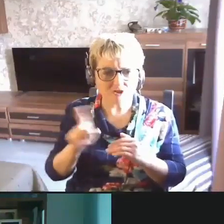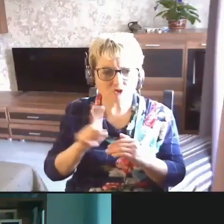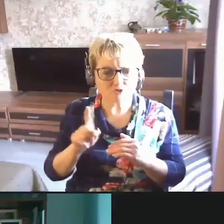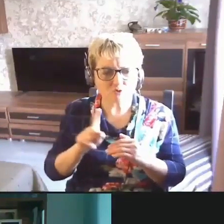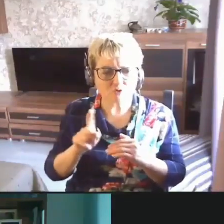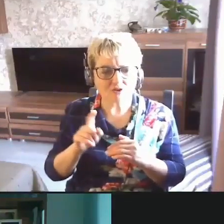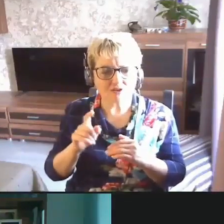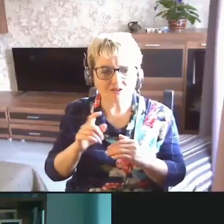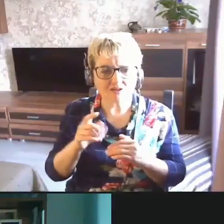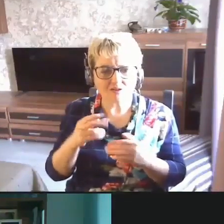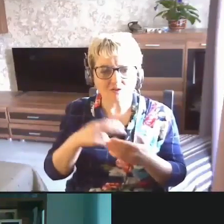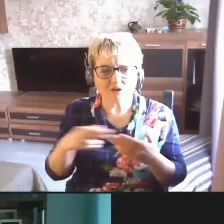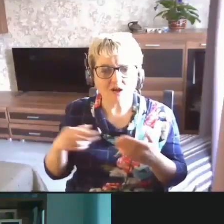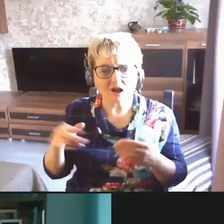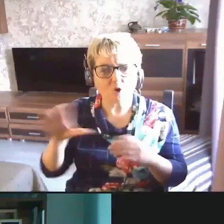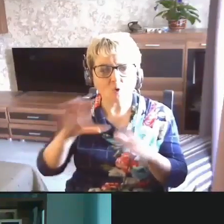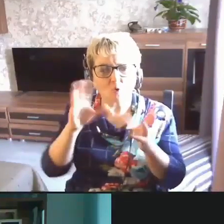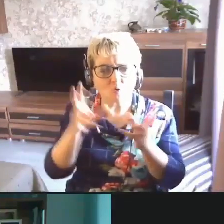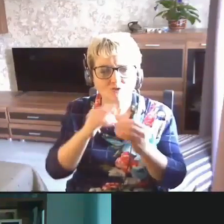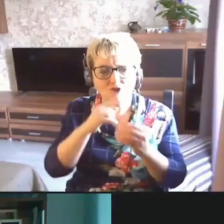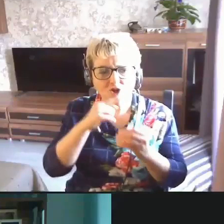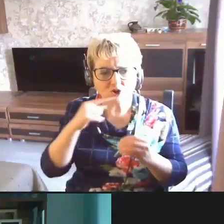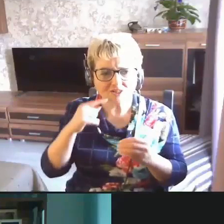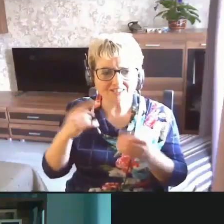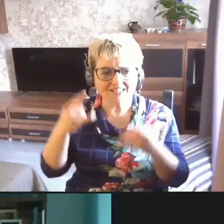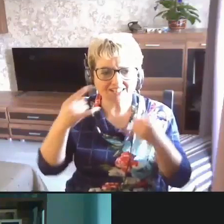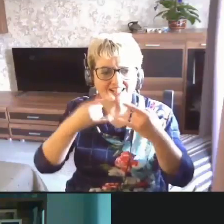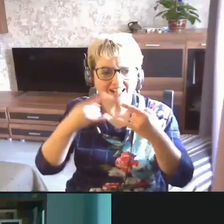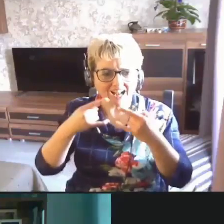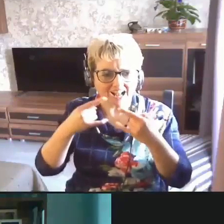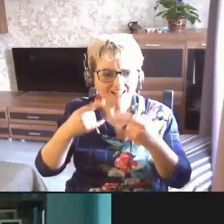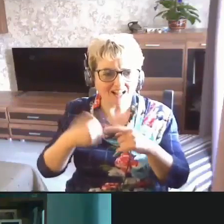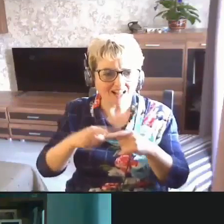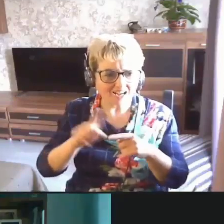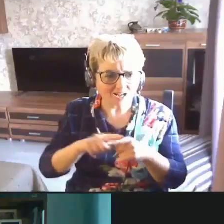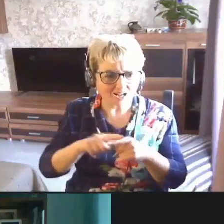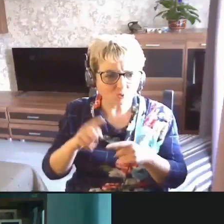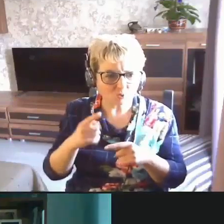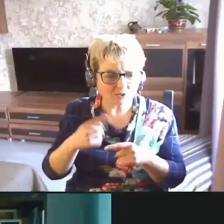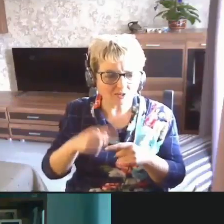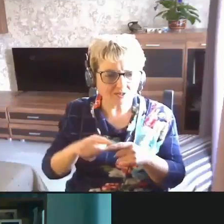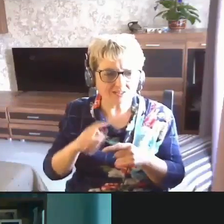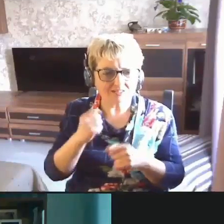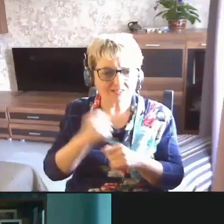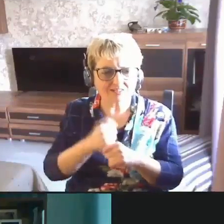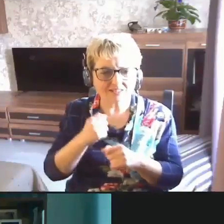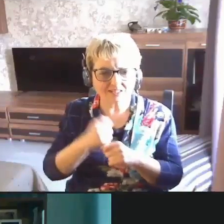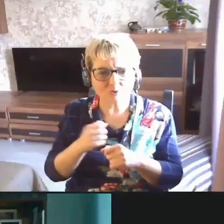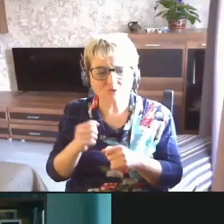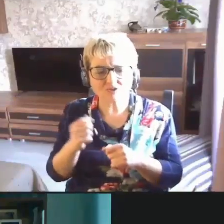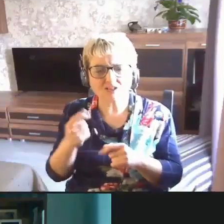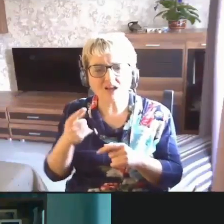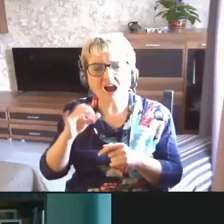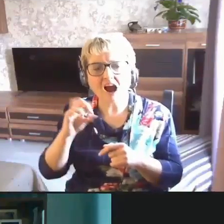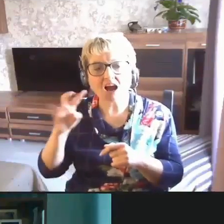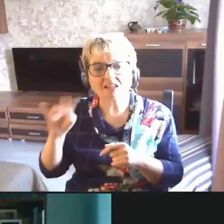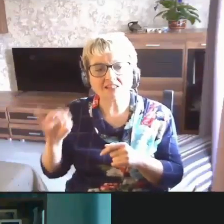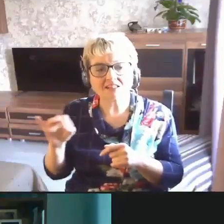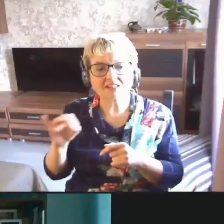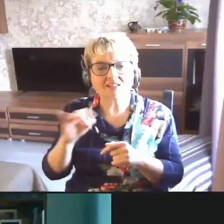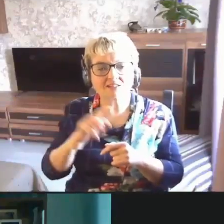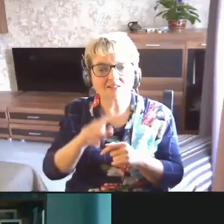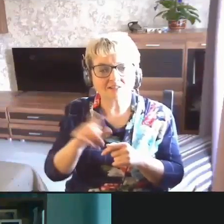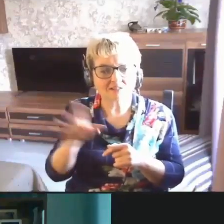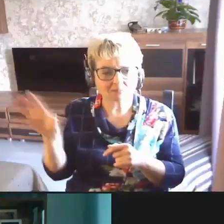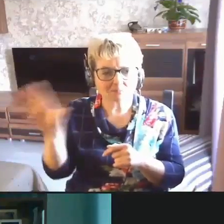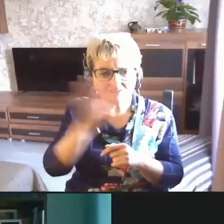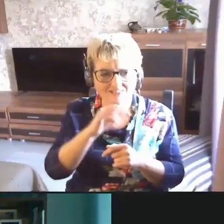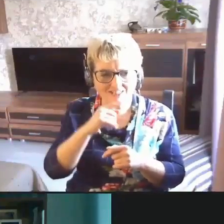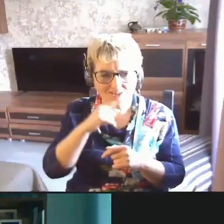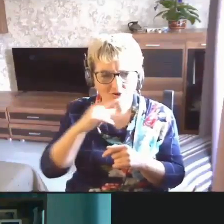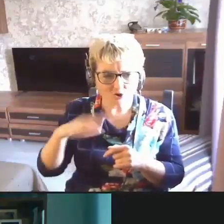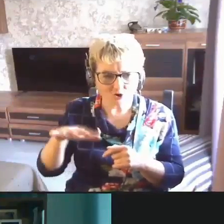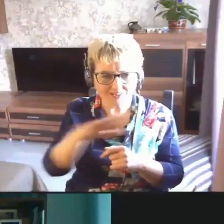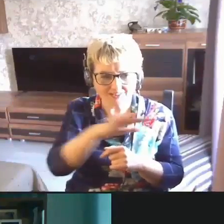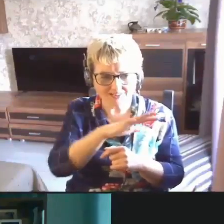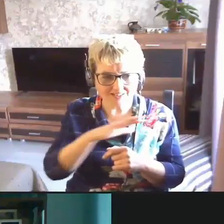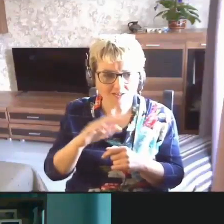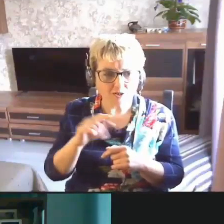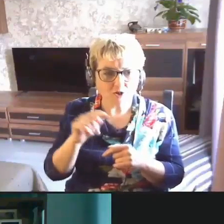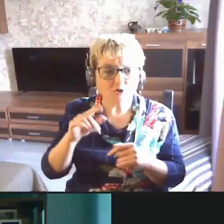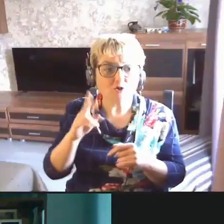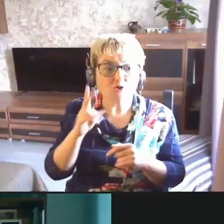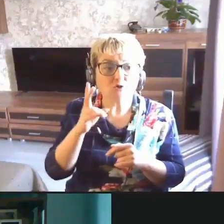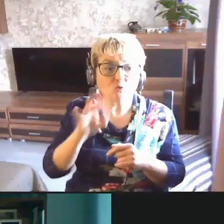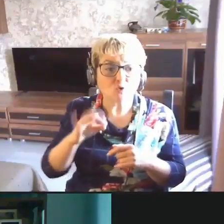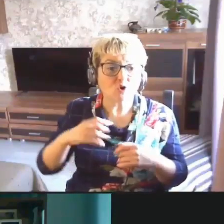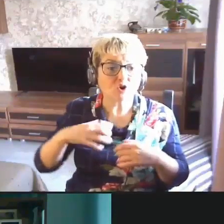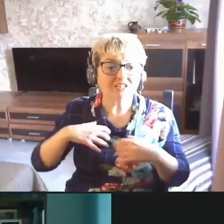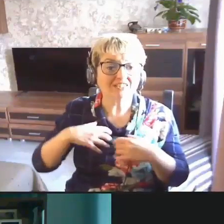субтитры на общероссийских телеканалах, которые делаются, они транслюются по всей России, но, к